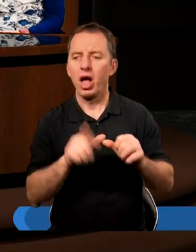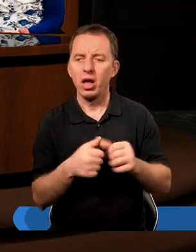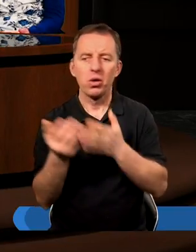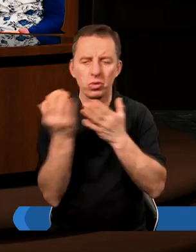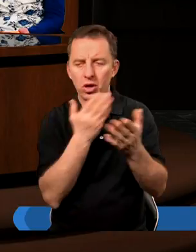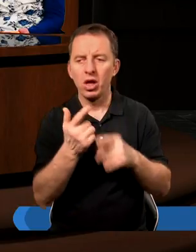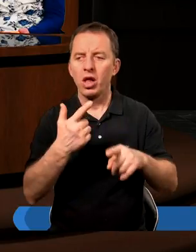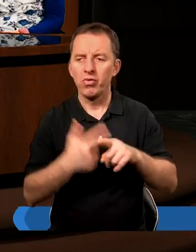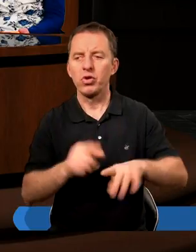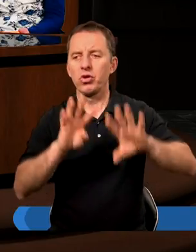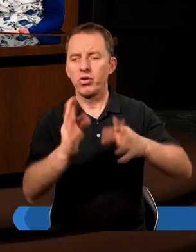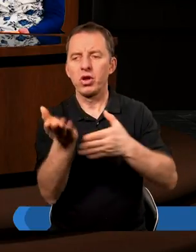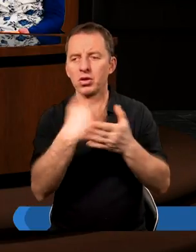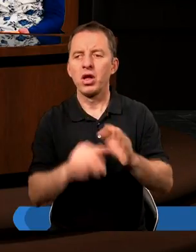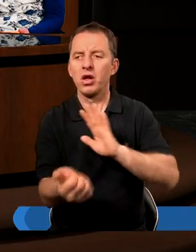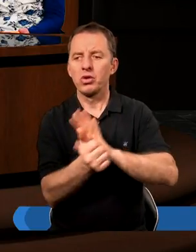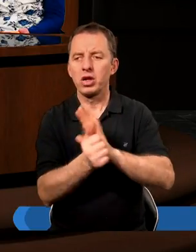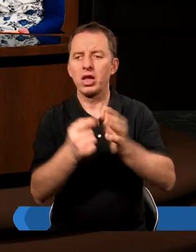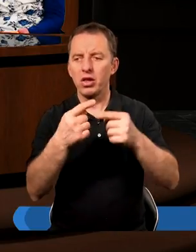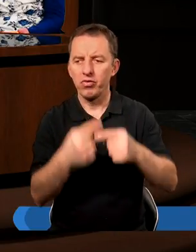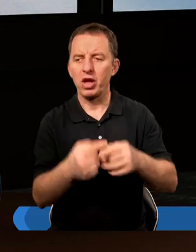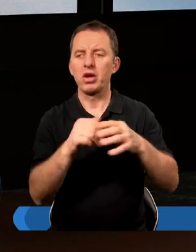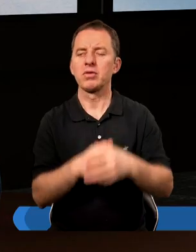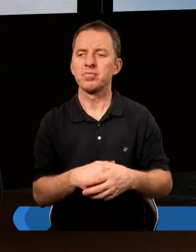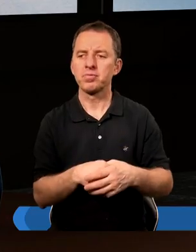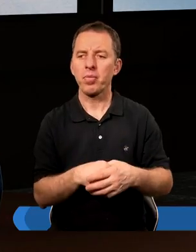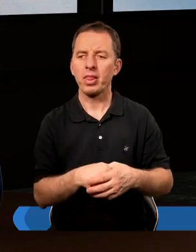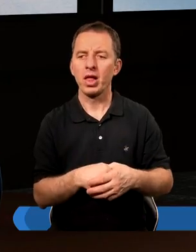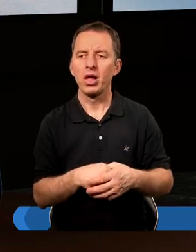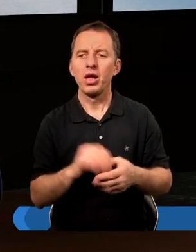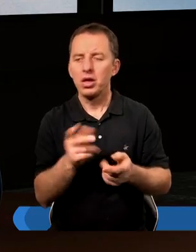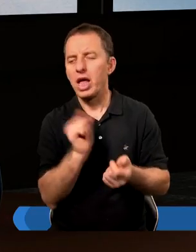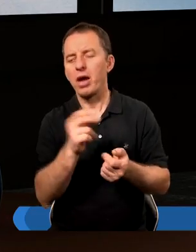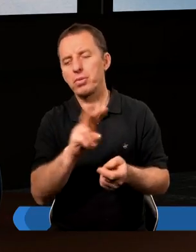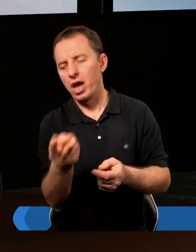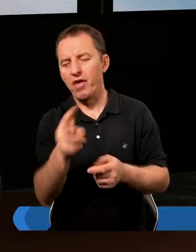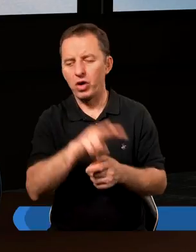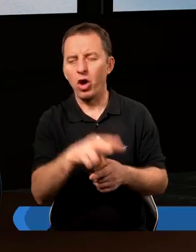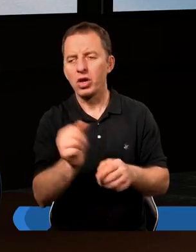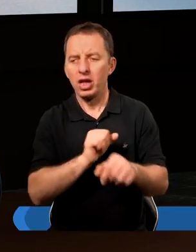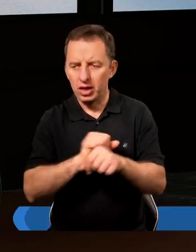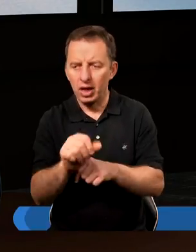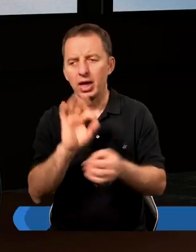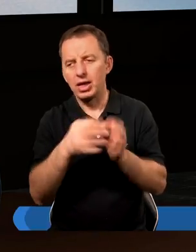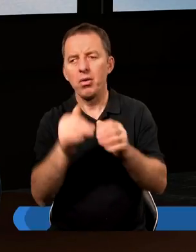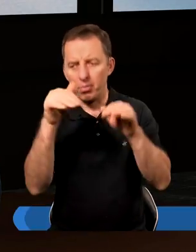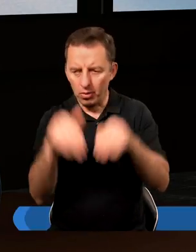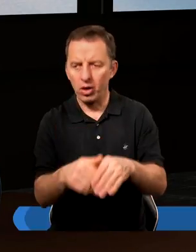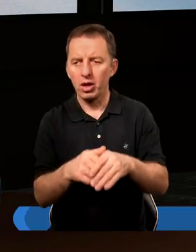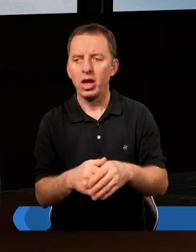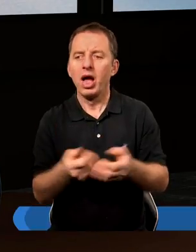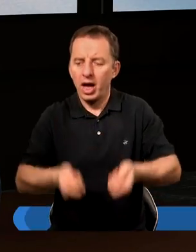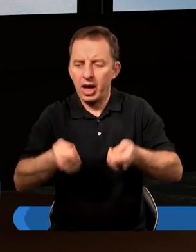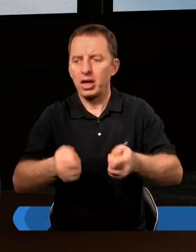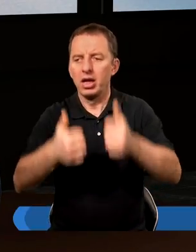przeczytam z 29 rozdziału szesnasty werset. O jak przewrotni jesteście, tak jak gdyby można